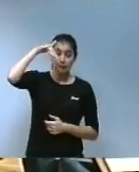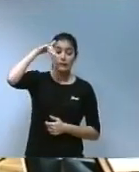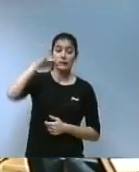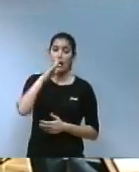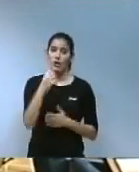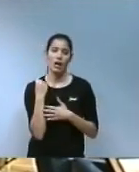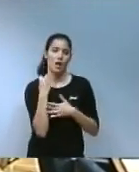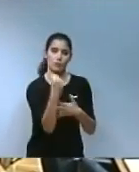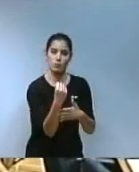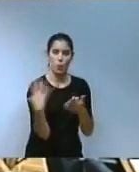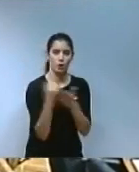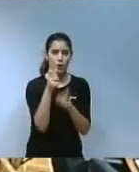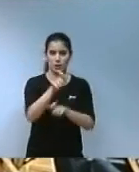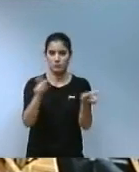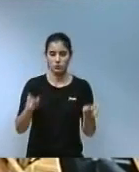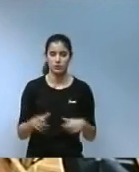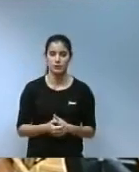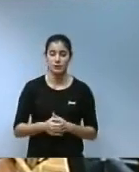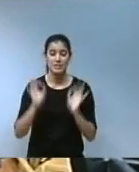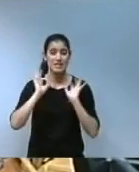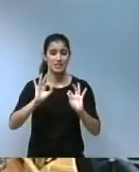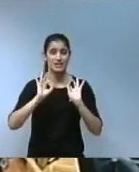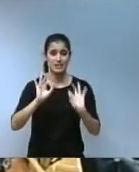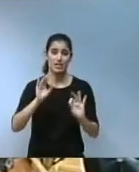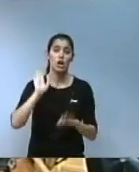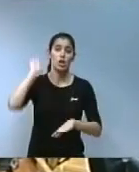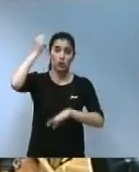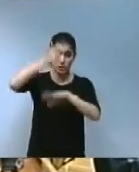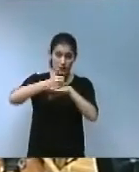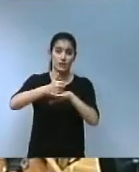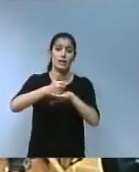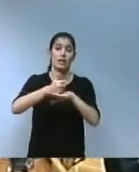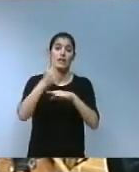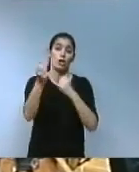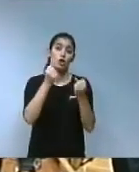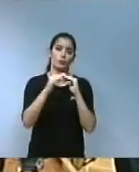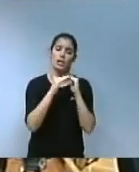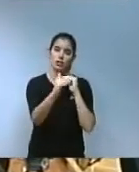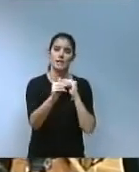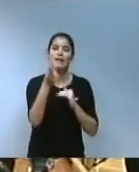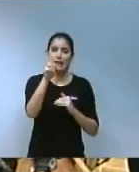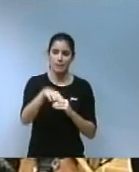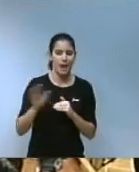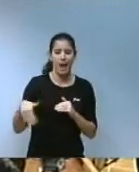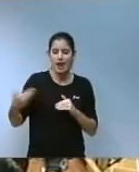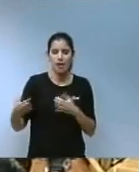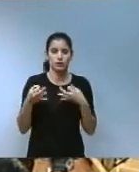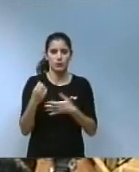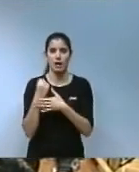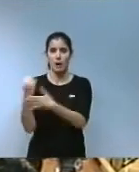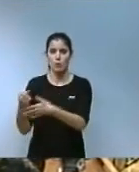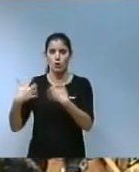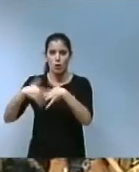estar amb tota la ciutadania i, particular, la Conselleria d'Economia Sostenible, estarem al lado dels industrials,